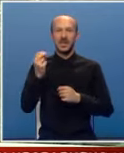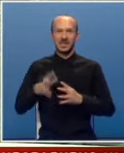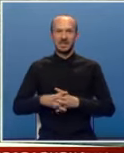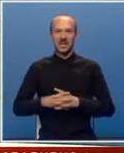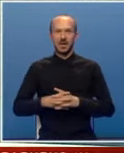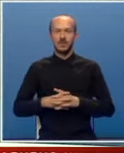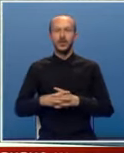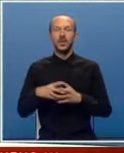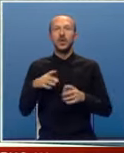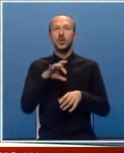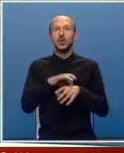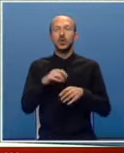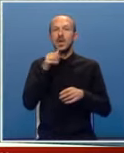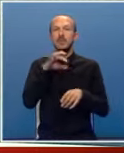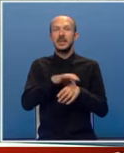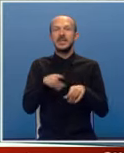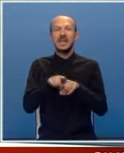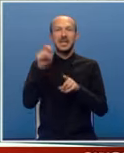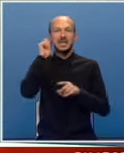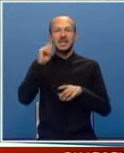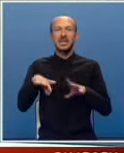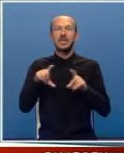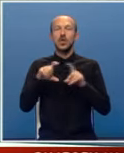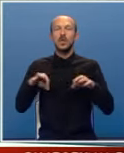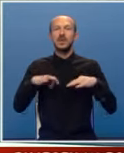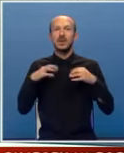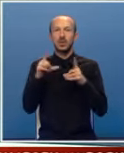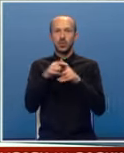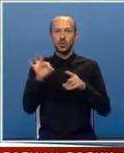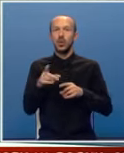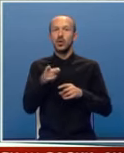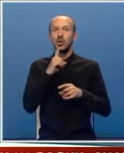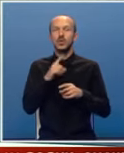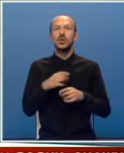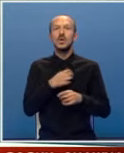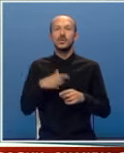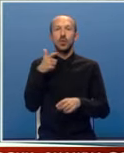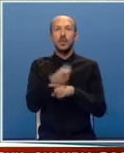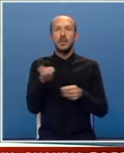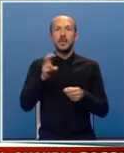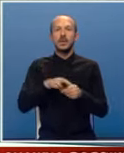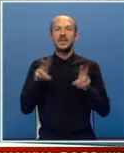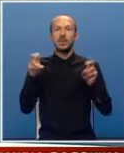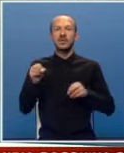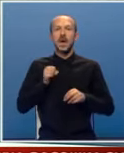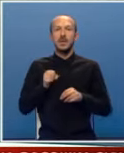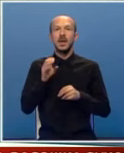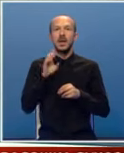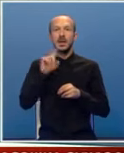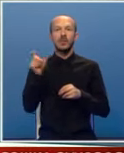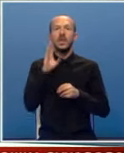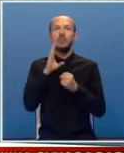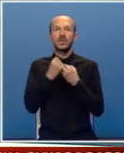Srpske, doktorke i medicinske sestre iz Doma zdravlja u Rudom, koje su svirepo ubili pripadnici tzv. Armije